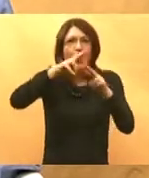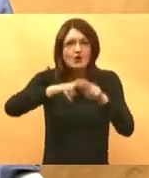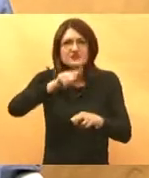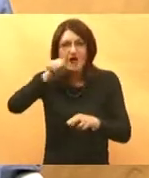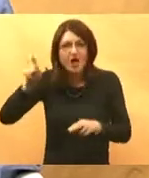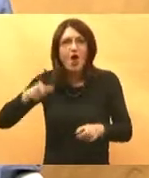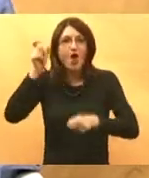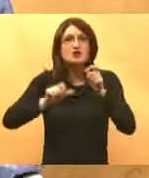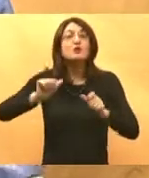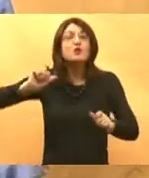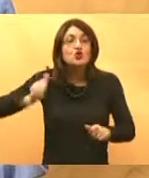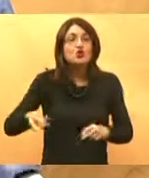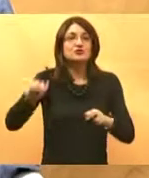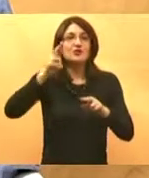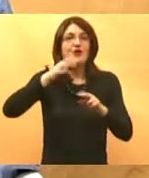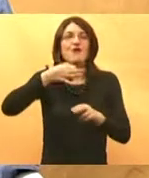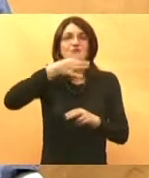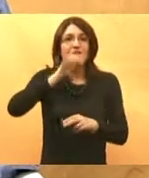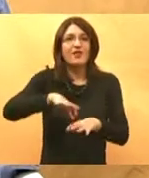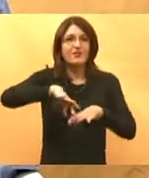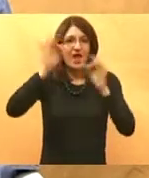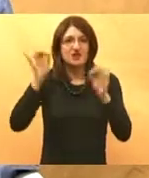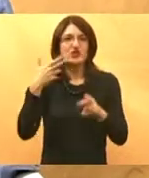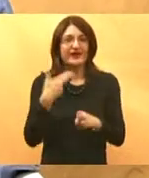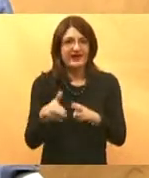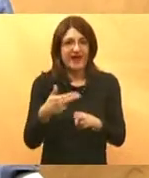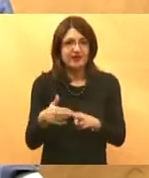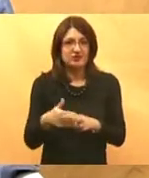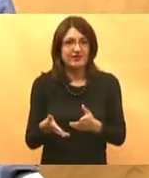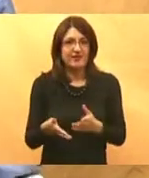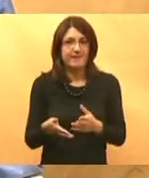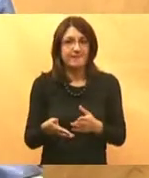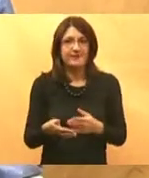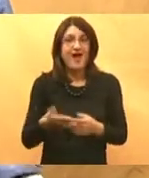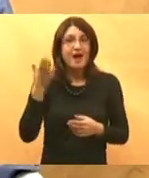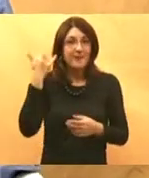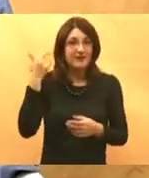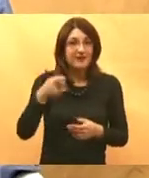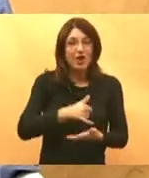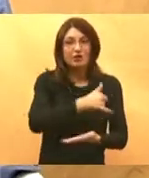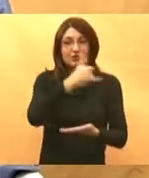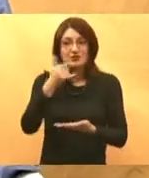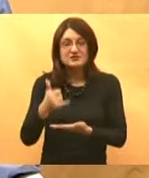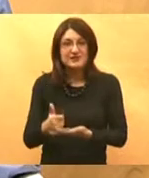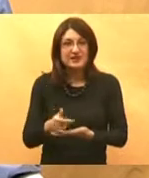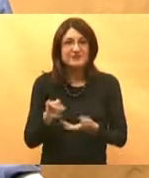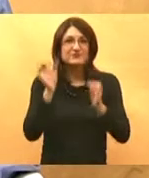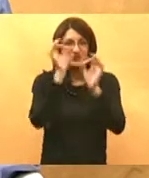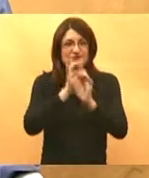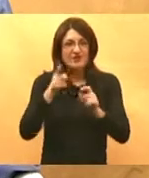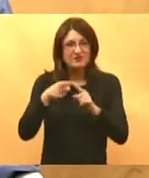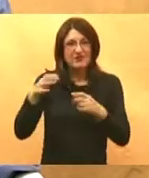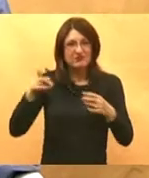bolje rješenje, još bolje variacije tog rješenja koje će svima doprinjeti. A ono što smo mi do sad, nažalost, u zadnjih, kad je bio ministar